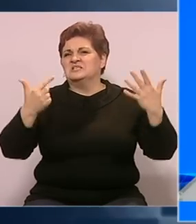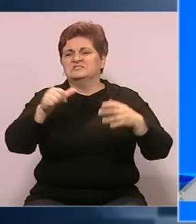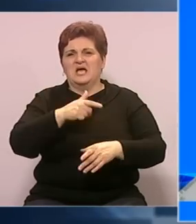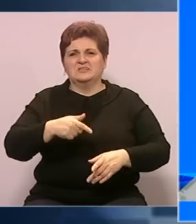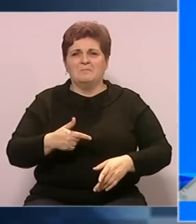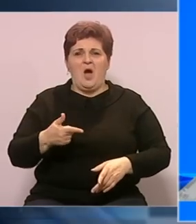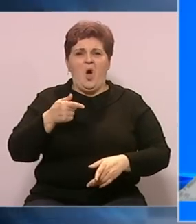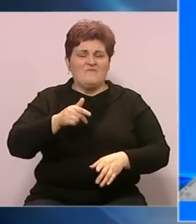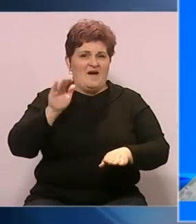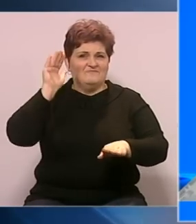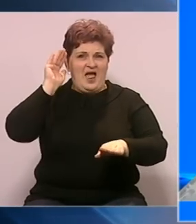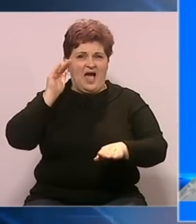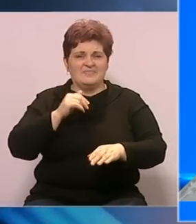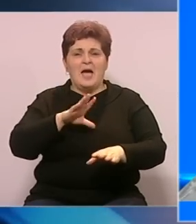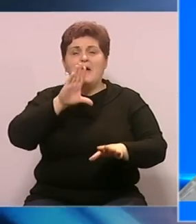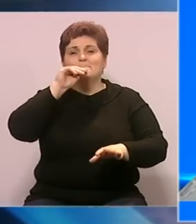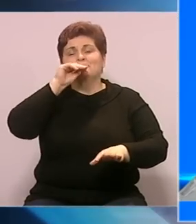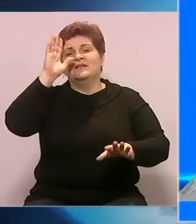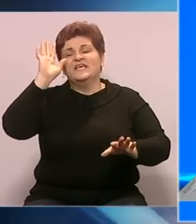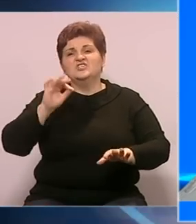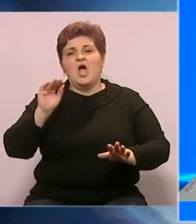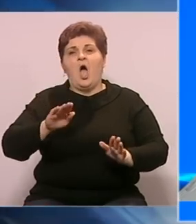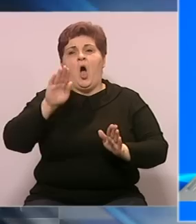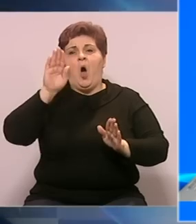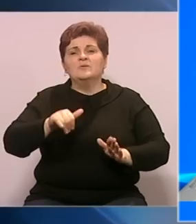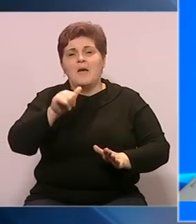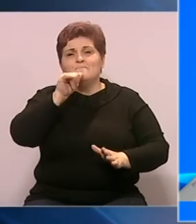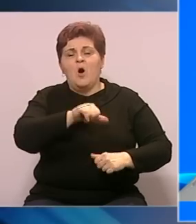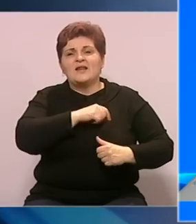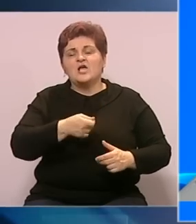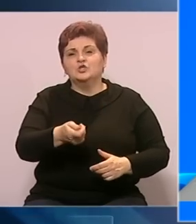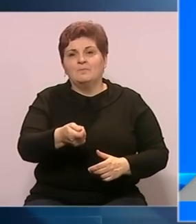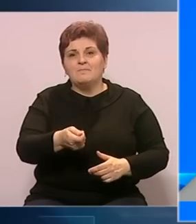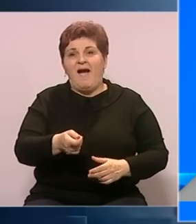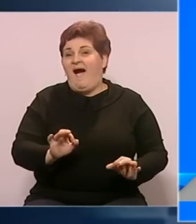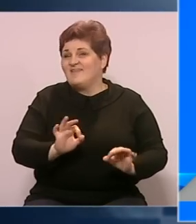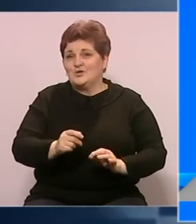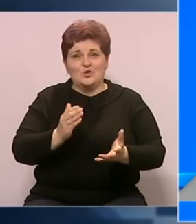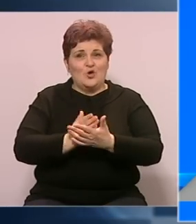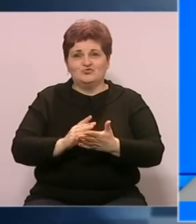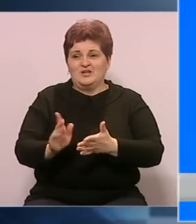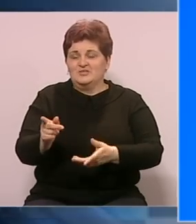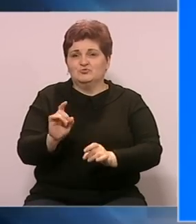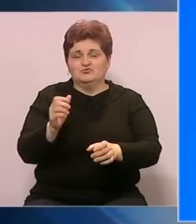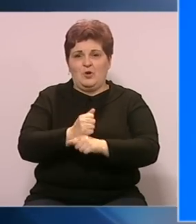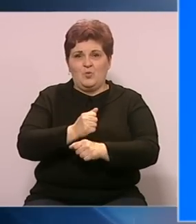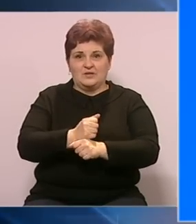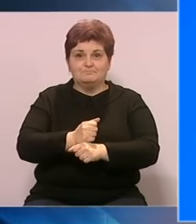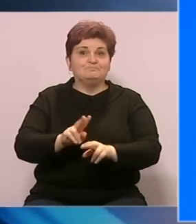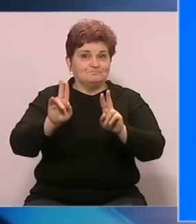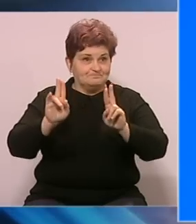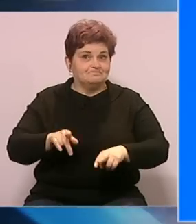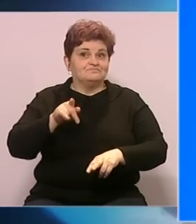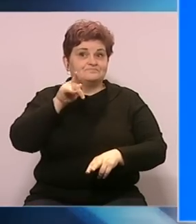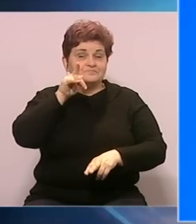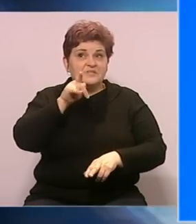oba mandata, ova vlada priča o osmanjenju doprinosa, ali nažalost evo još se nije desilo. Zaista je to